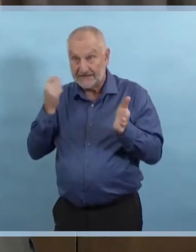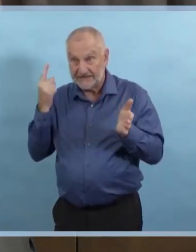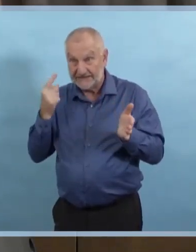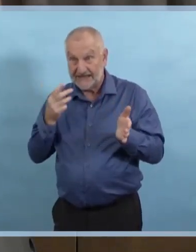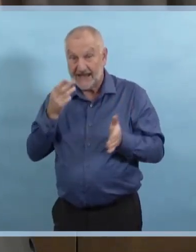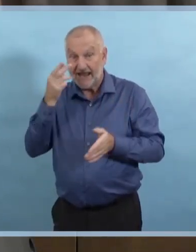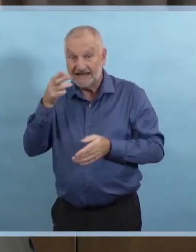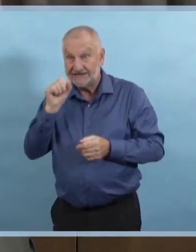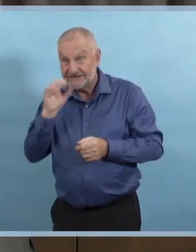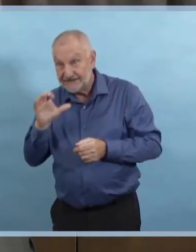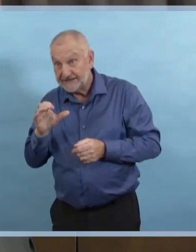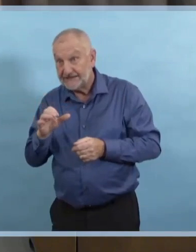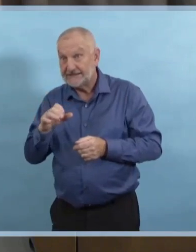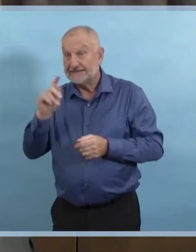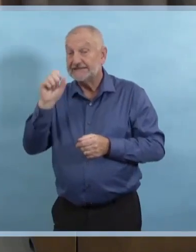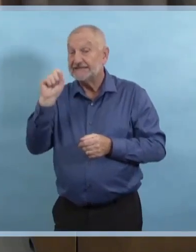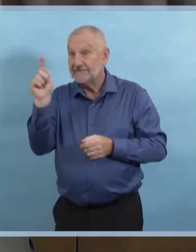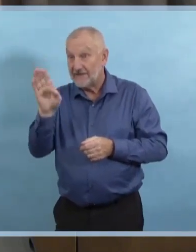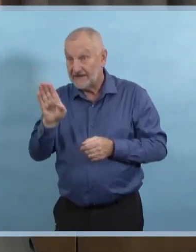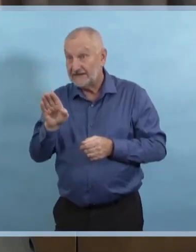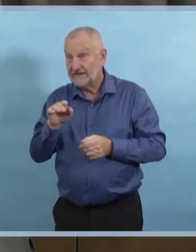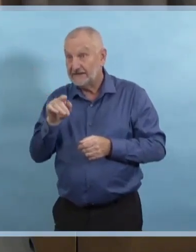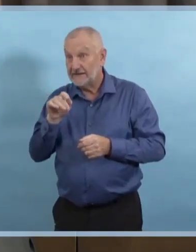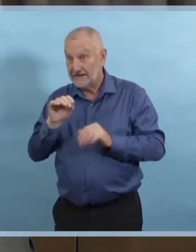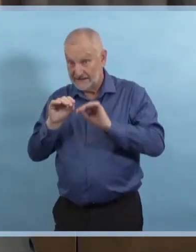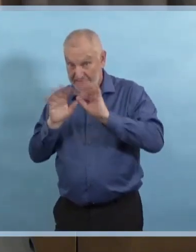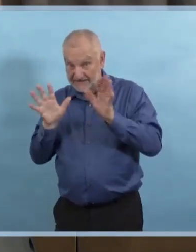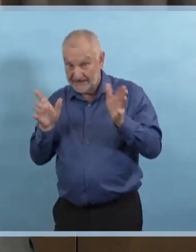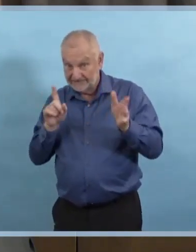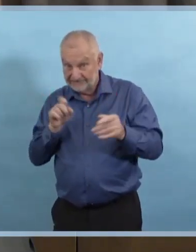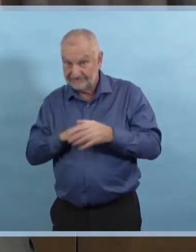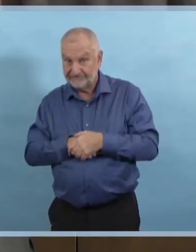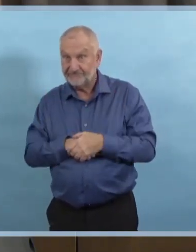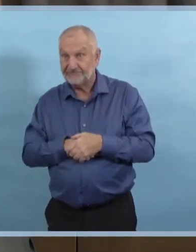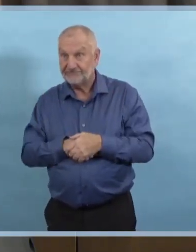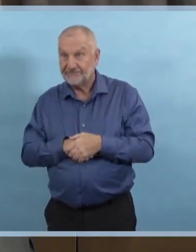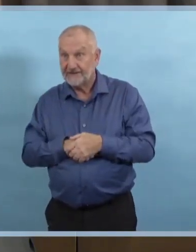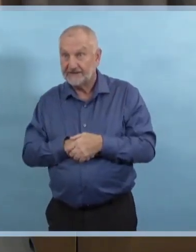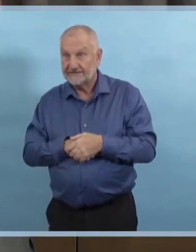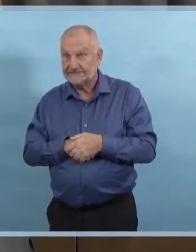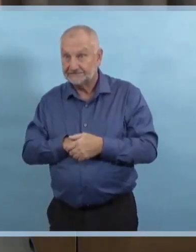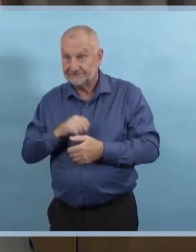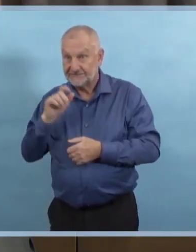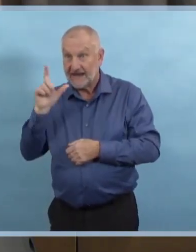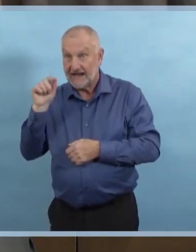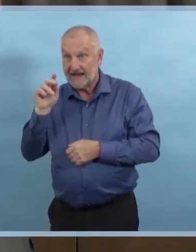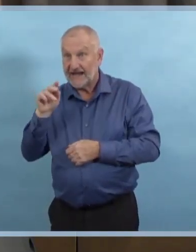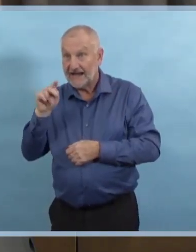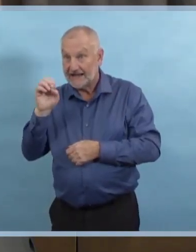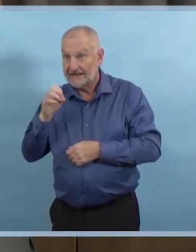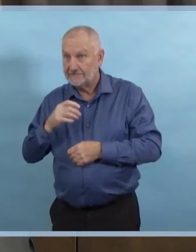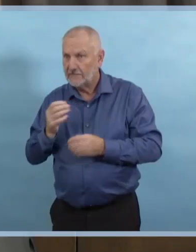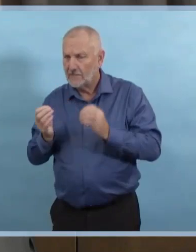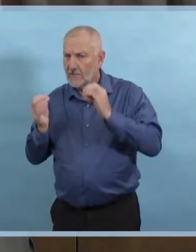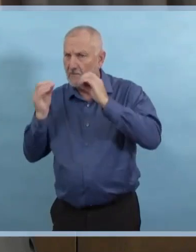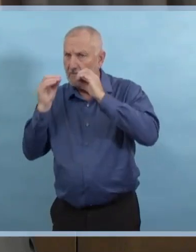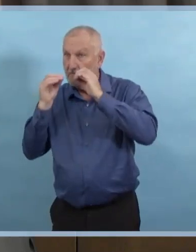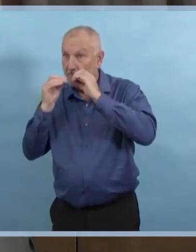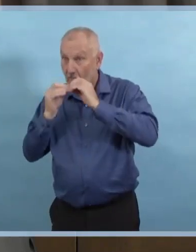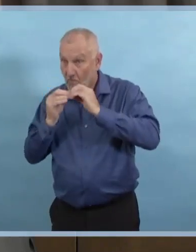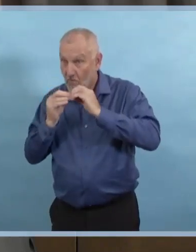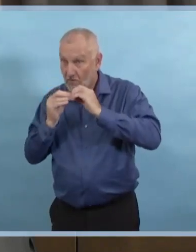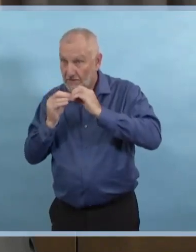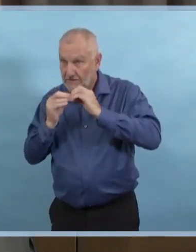clarifier s'il y en a d'autres? Je crois que oui, il y en a d'autres. C'est vraiment quelque chose qui dépend du nombre de